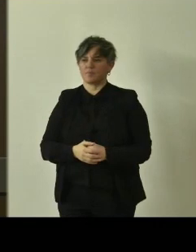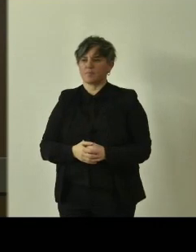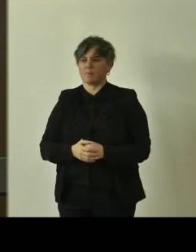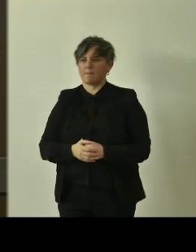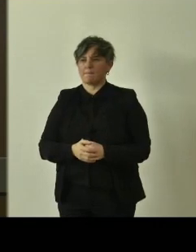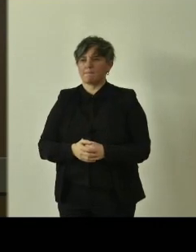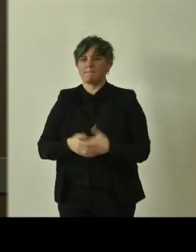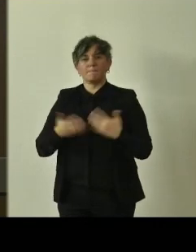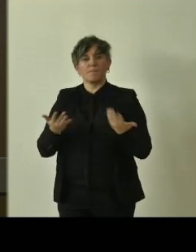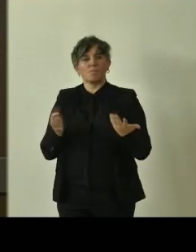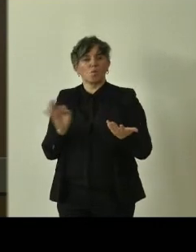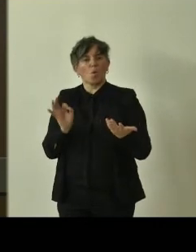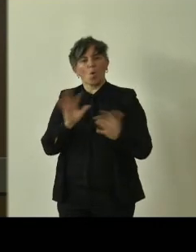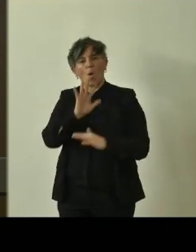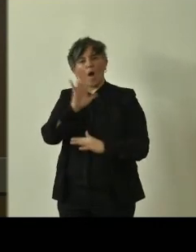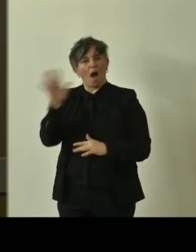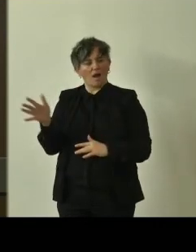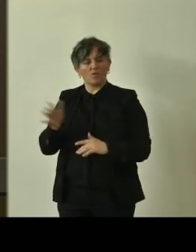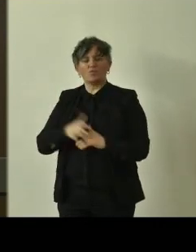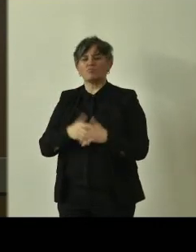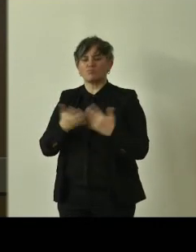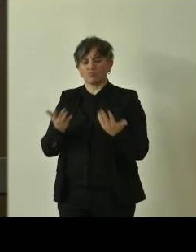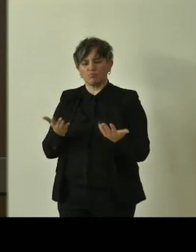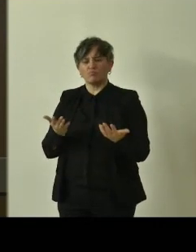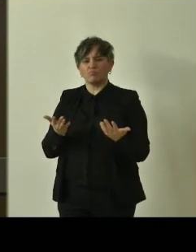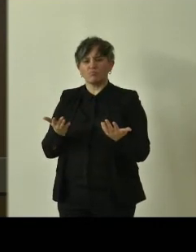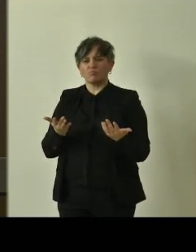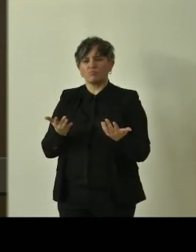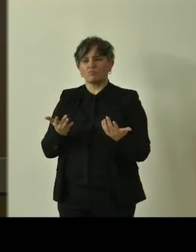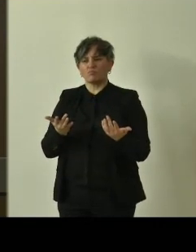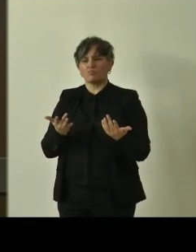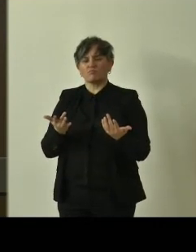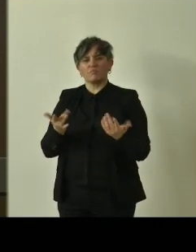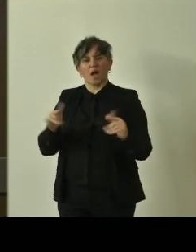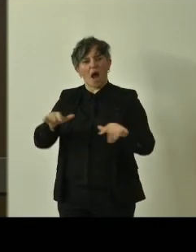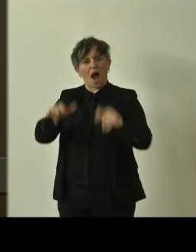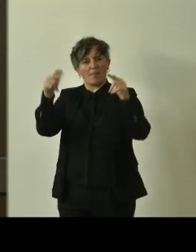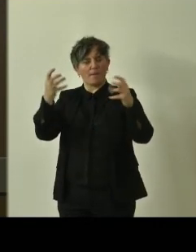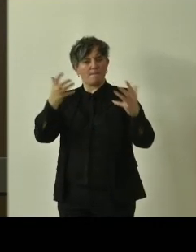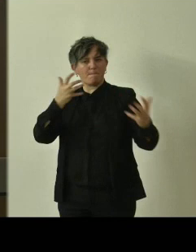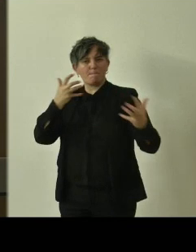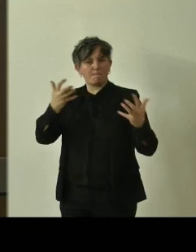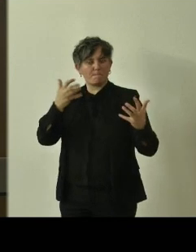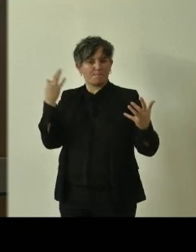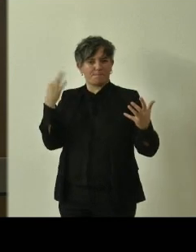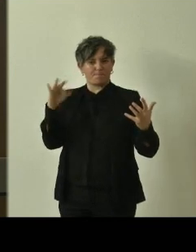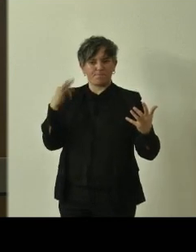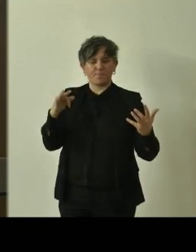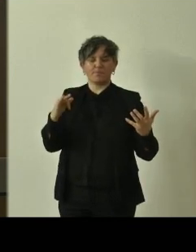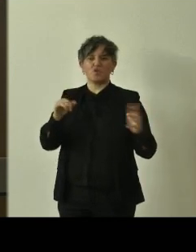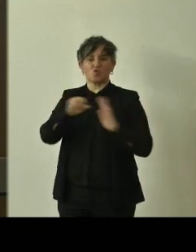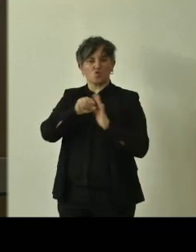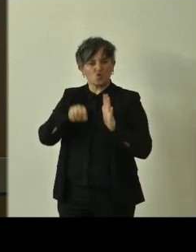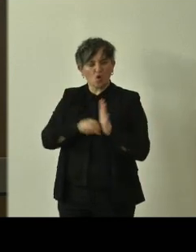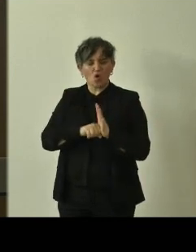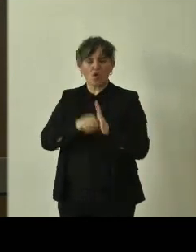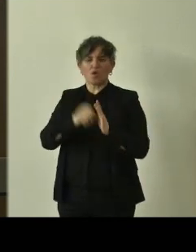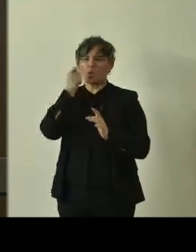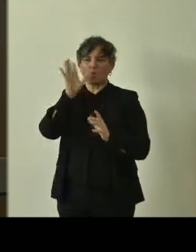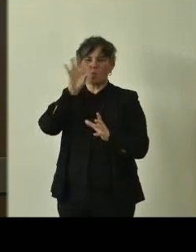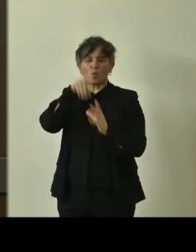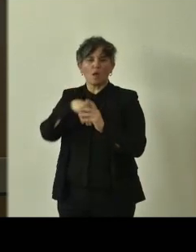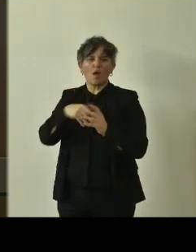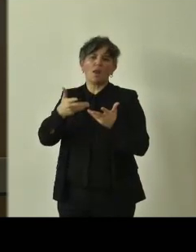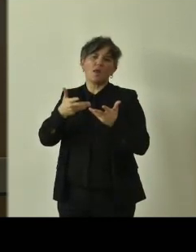Oppure, dice ancora, sono i filari e le alberate di particolare pregio paesaggistico, storico e culturale, i compresi quelli inseriti